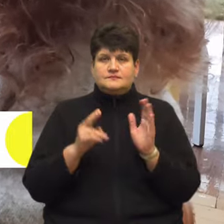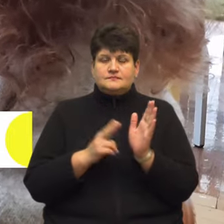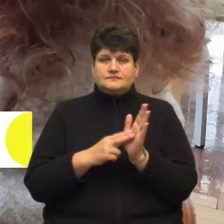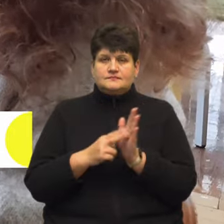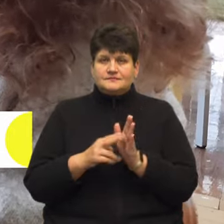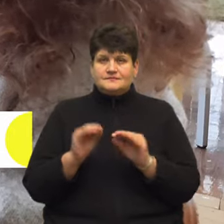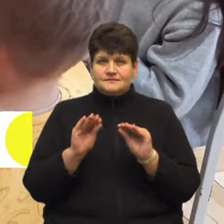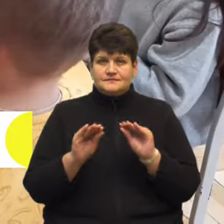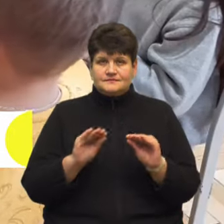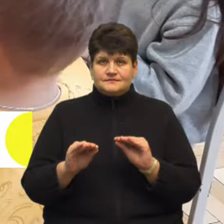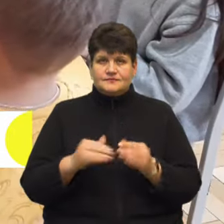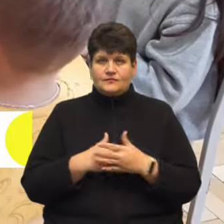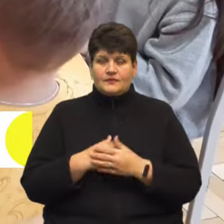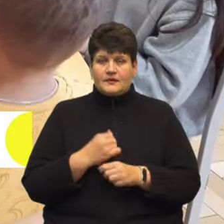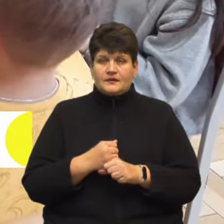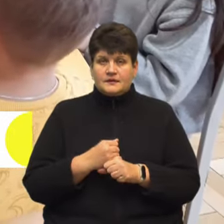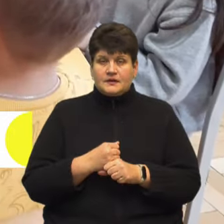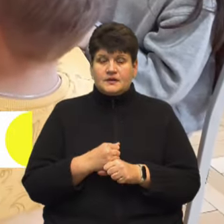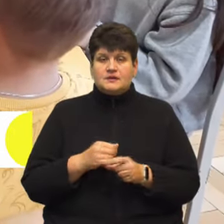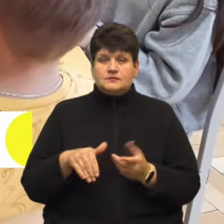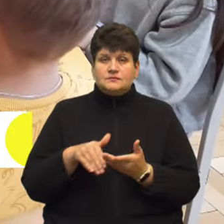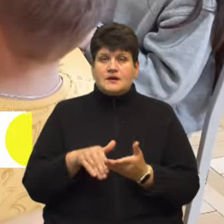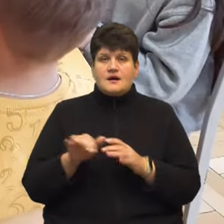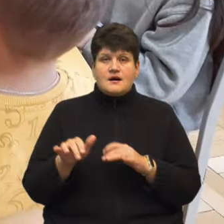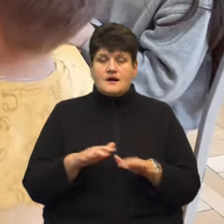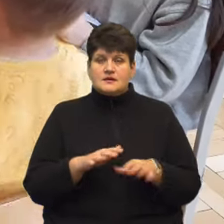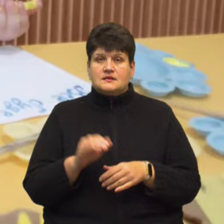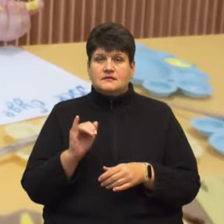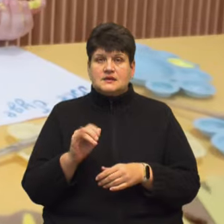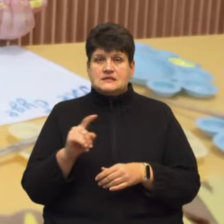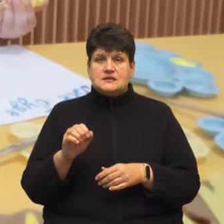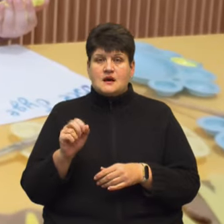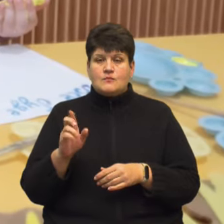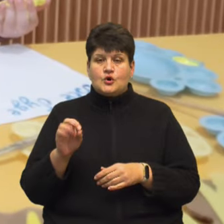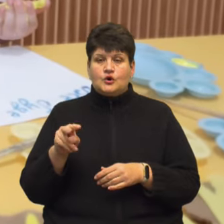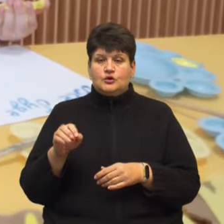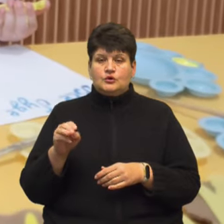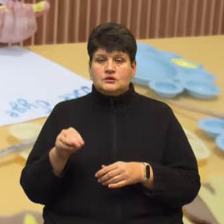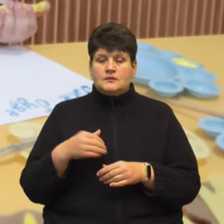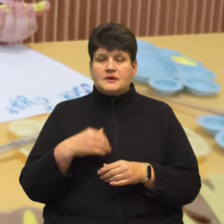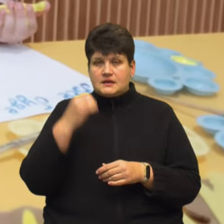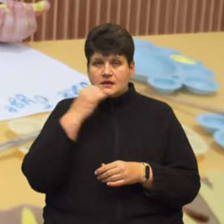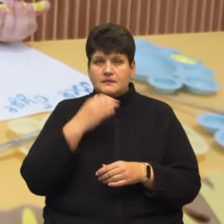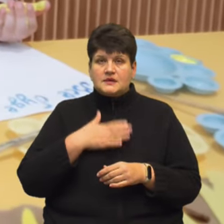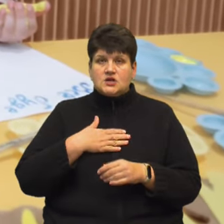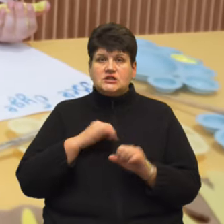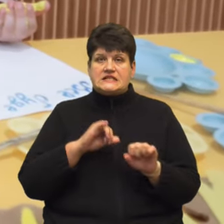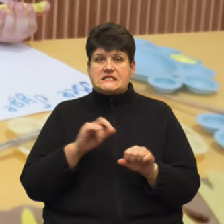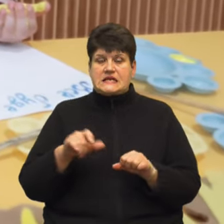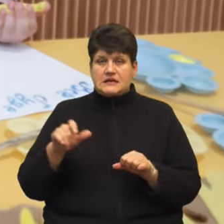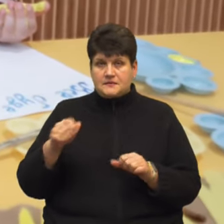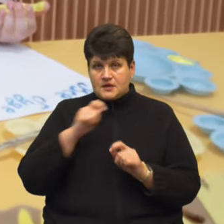'ю зробили. Долучилася до акції Мілана Заболотна. Ми дякуємо нашим захисникам і